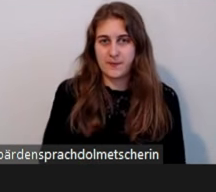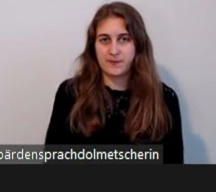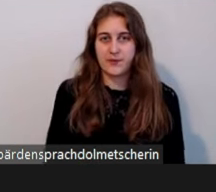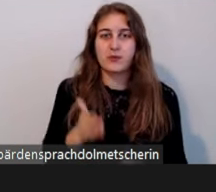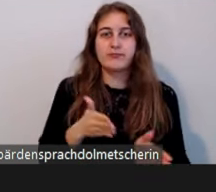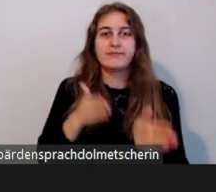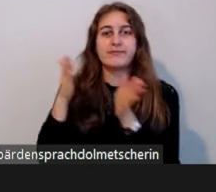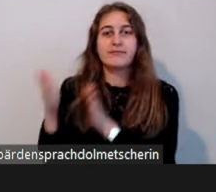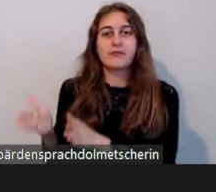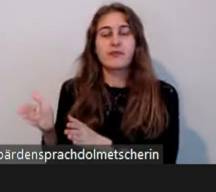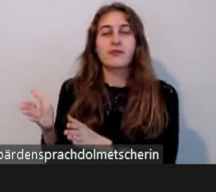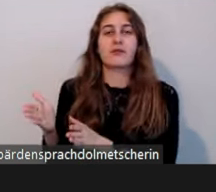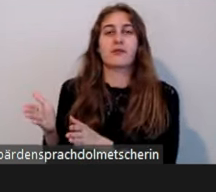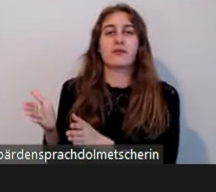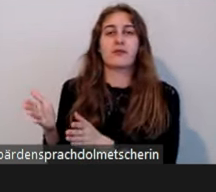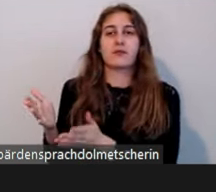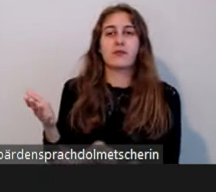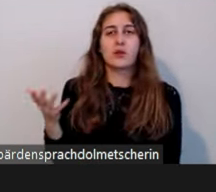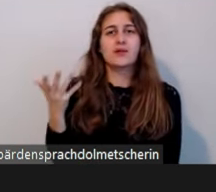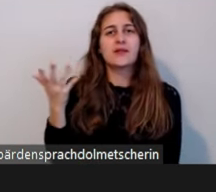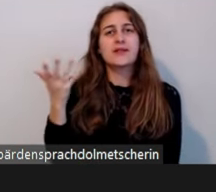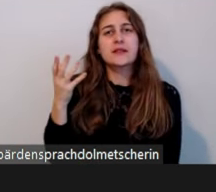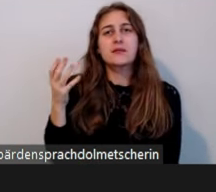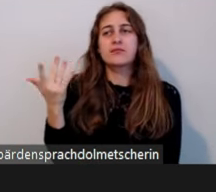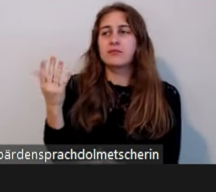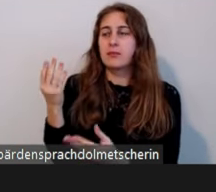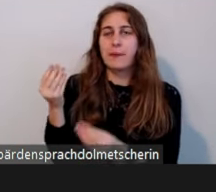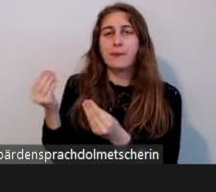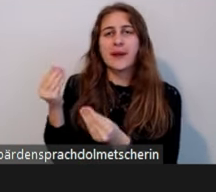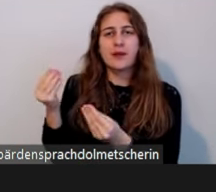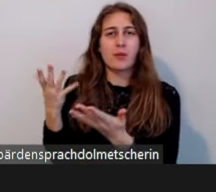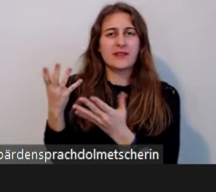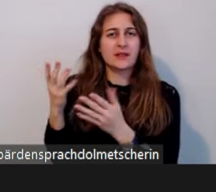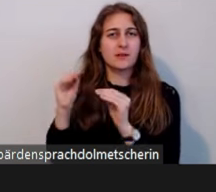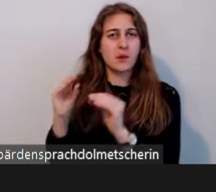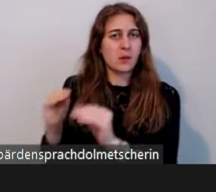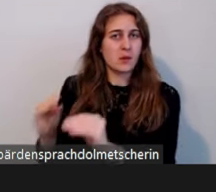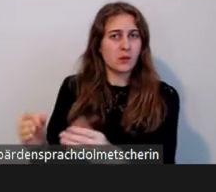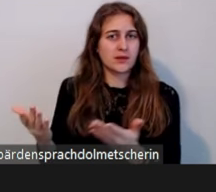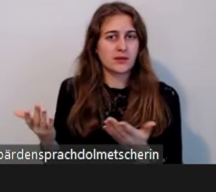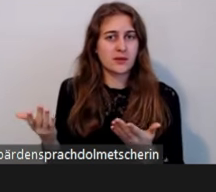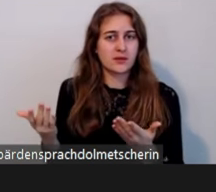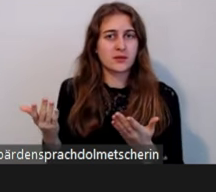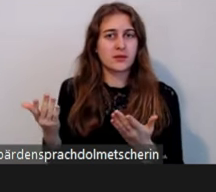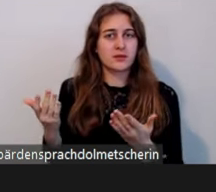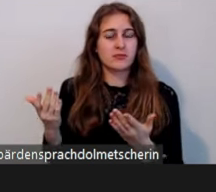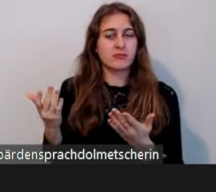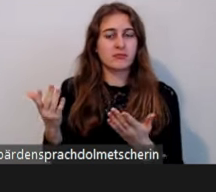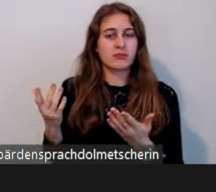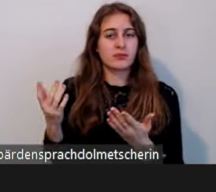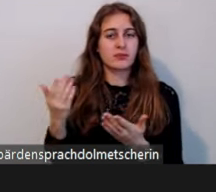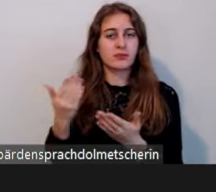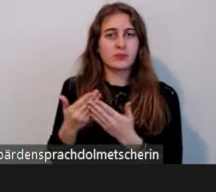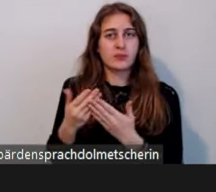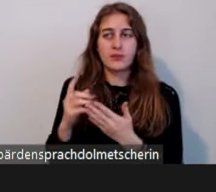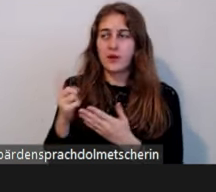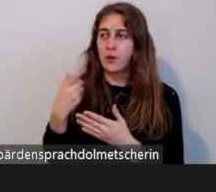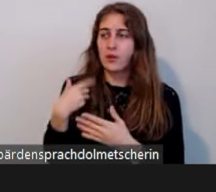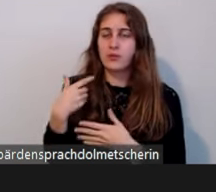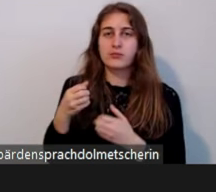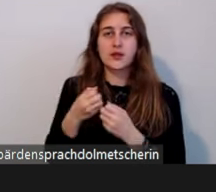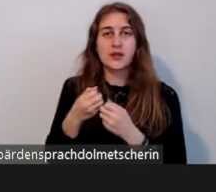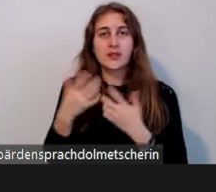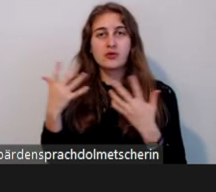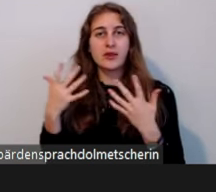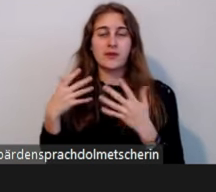die Narrative, die bedient werden oder die Aussagen, die sich wiederfinden mit den klassischen Bezügen zu den Geschlechterthemen.